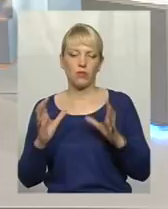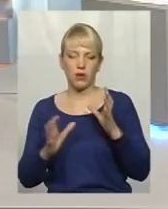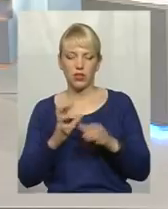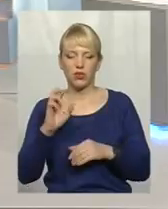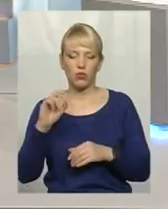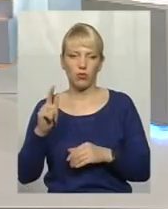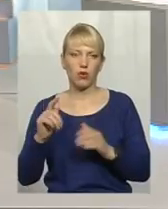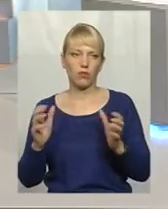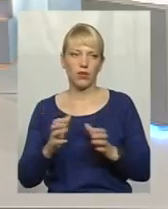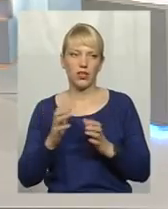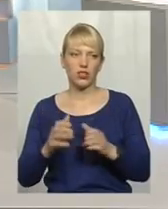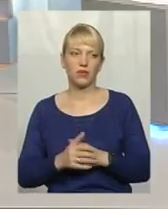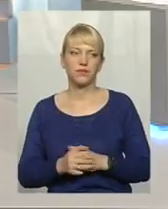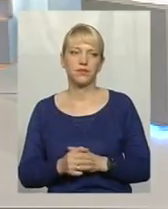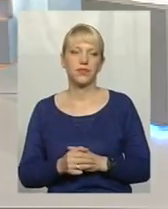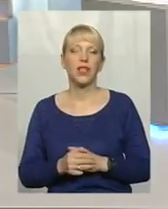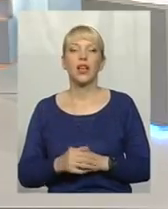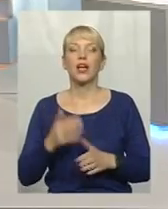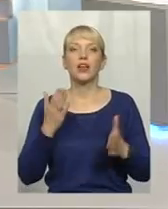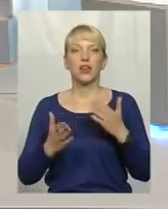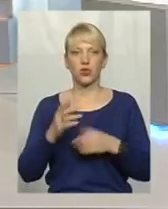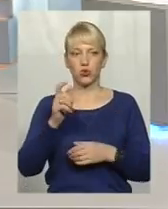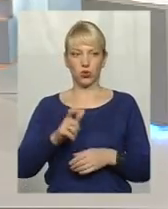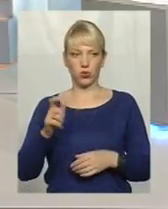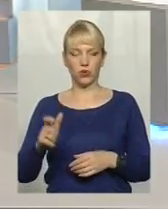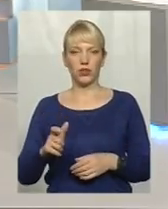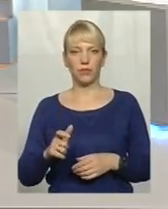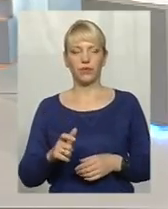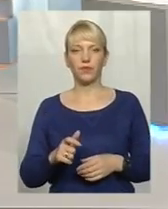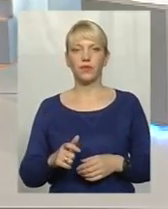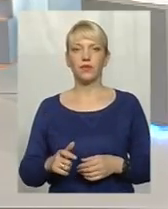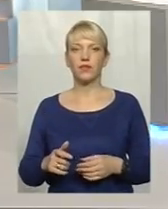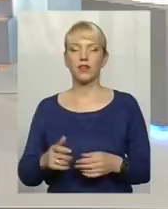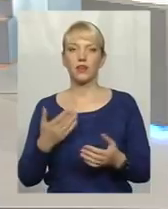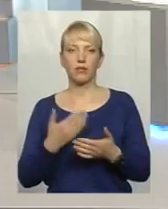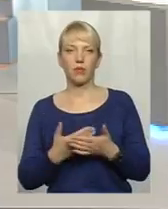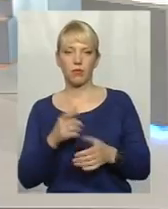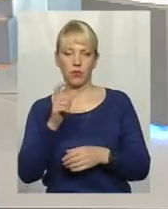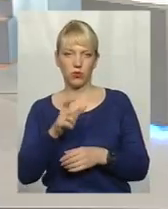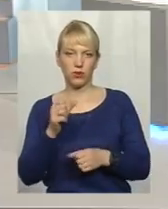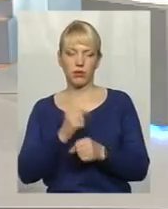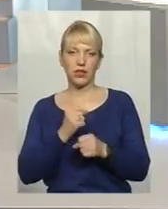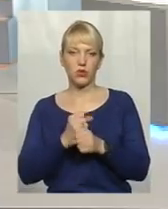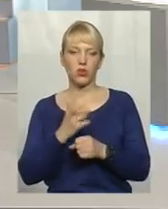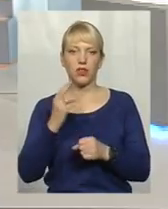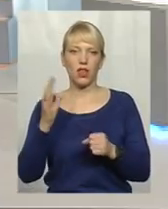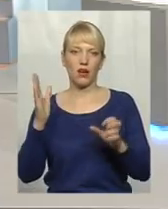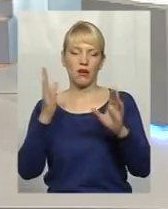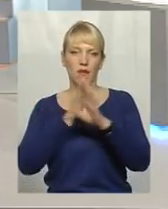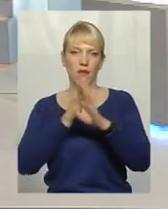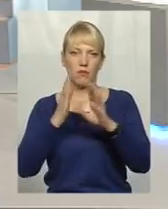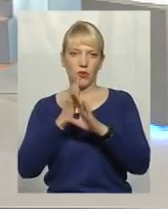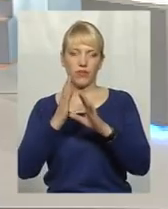береженого. якщо людям доводиться працювати на відкритому повітрі,